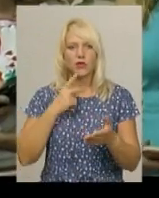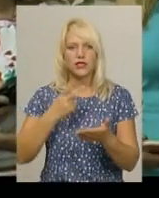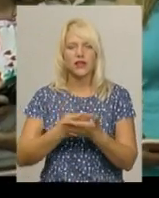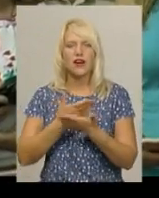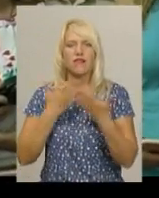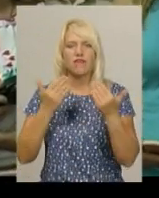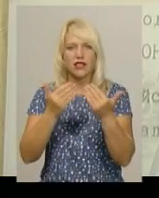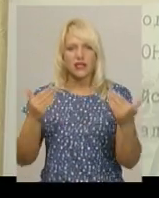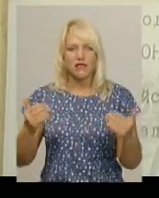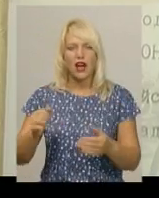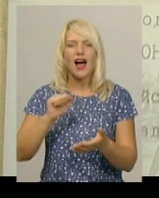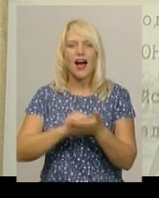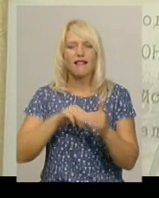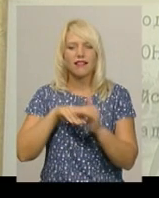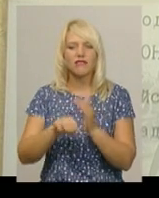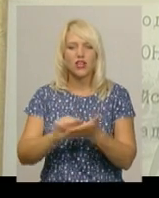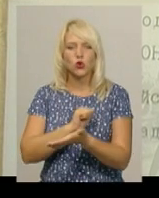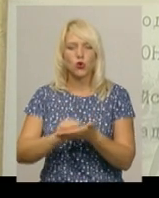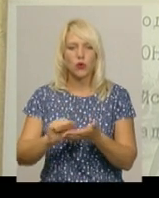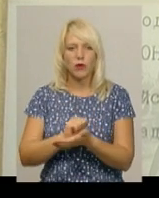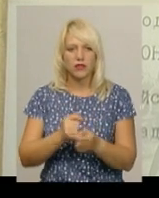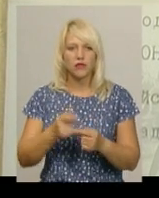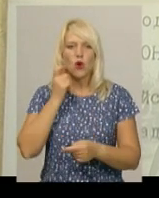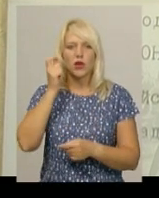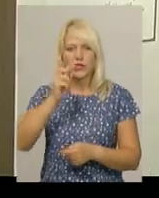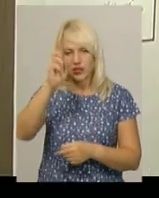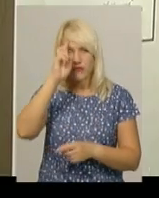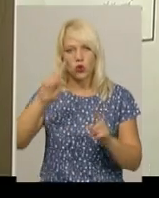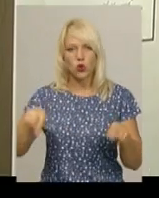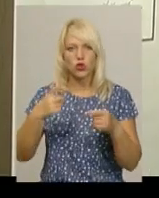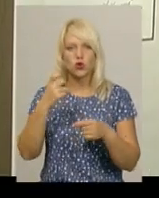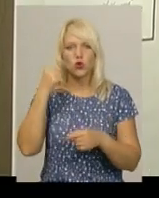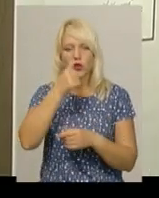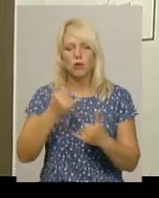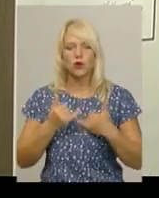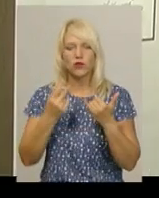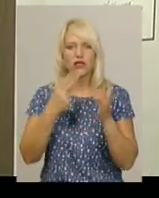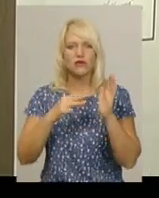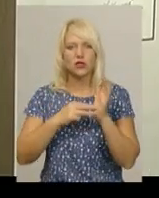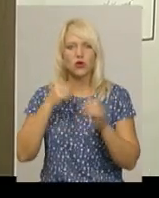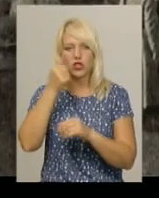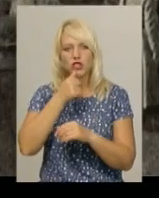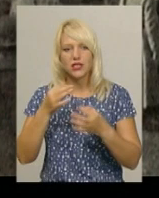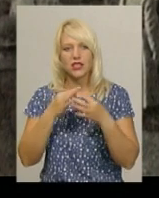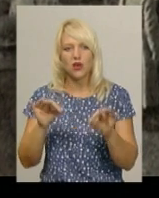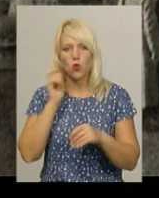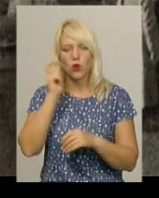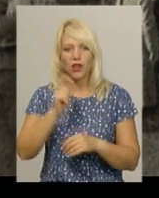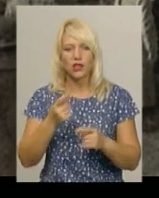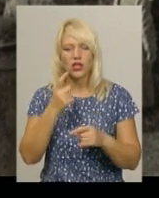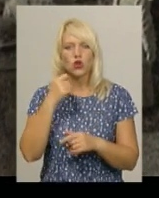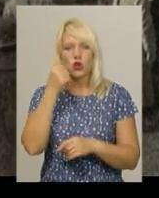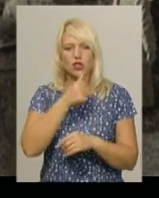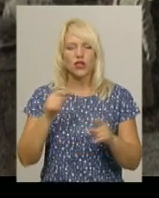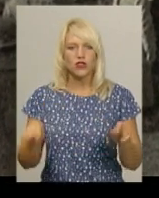архівних документів «Українська державність. Відродження 100 років». Приурочена вона 27-й річниці Незалежності України та 100-річчю відродження